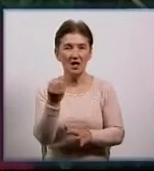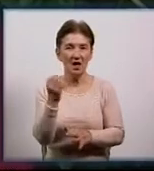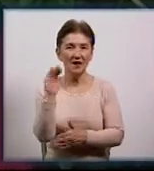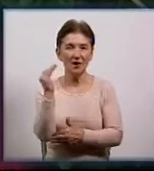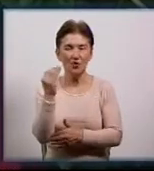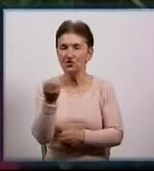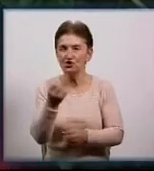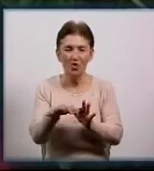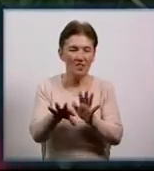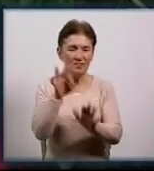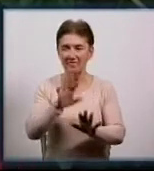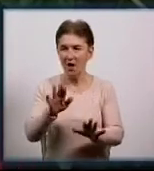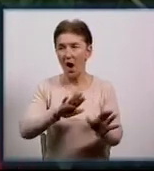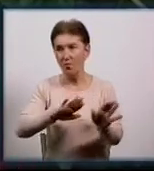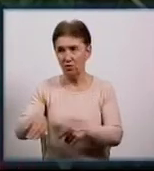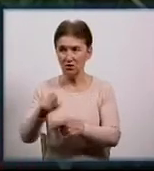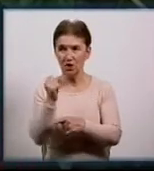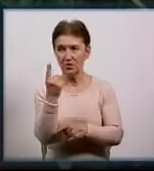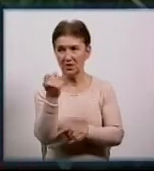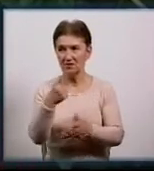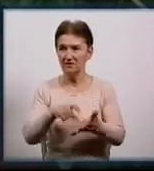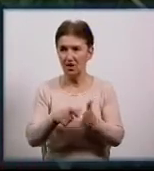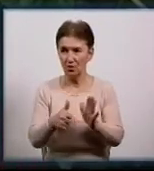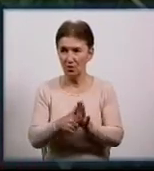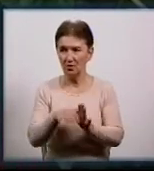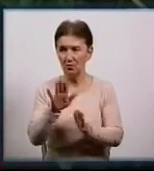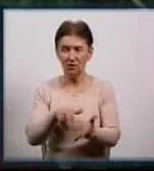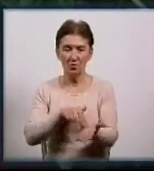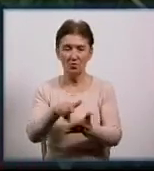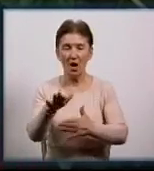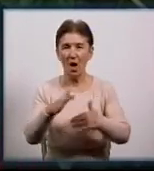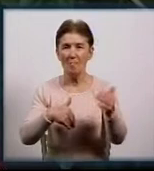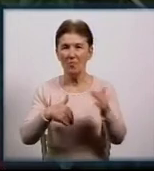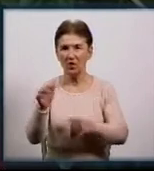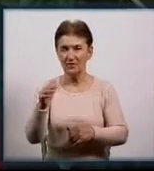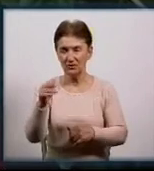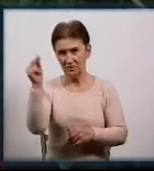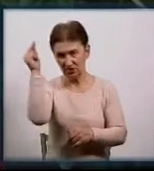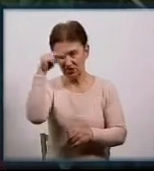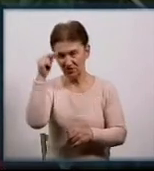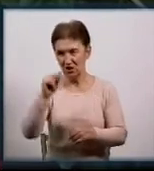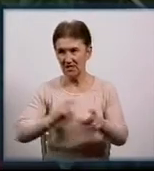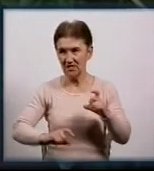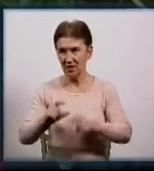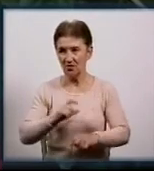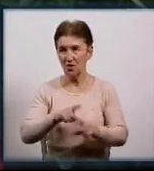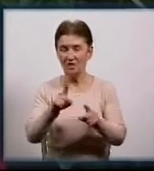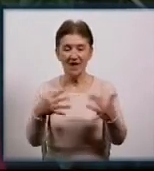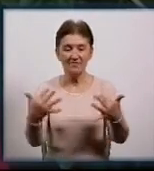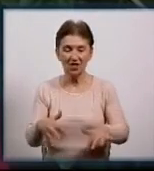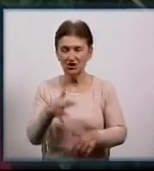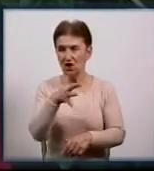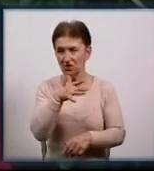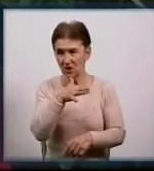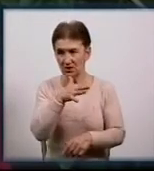І потім після 11 класу йдуть до професійних навчальних закладів. І вони втрачають час, тому